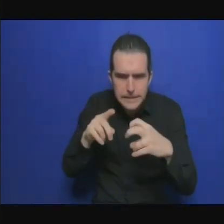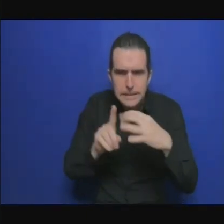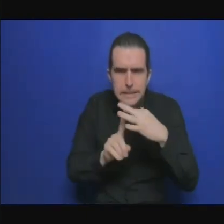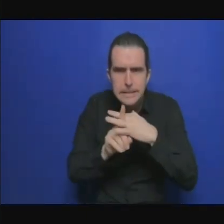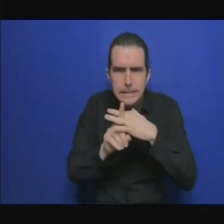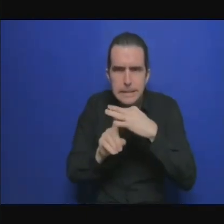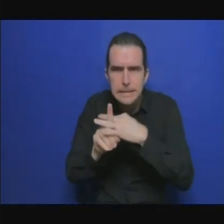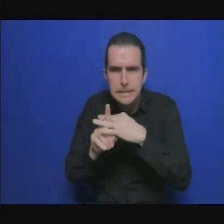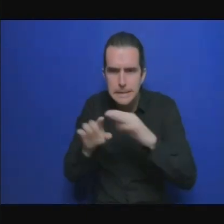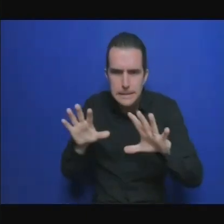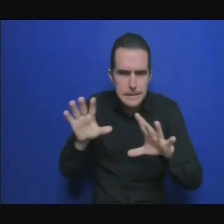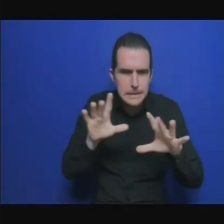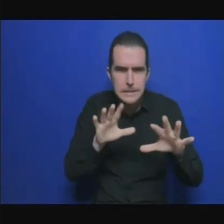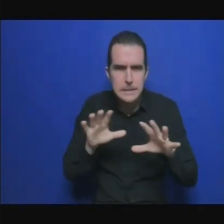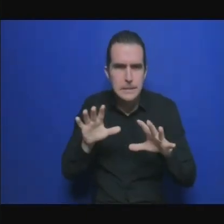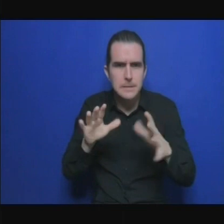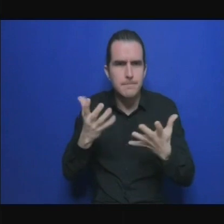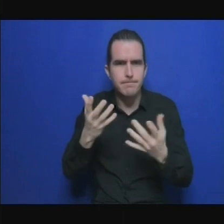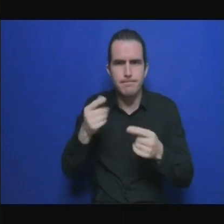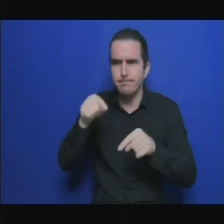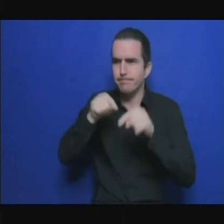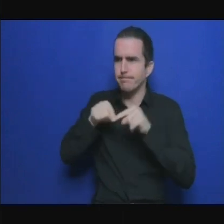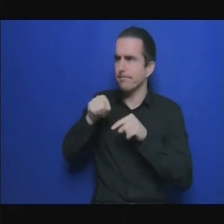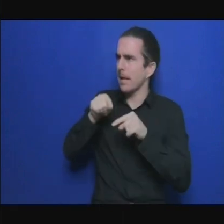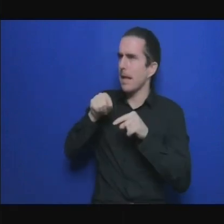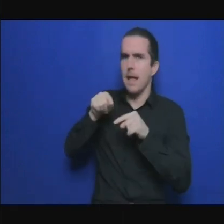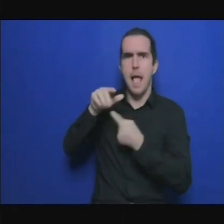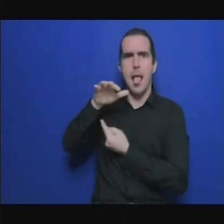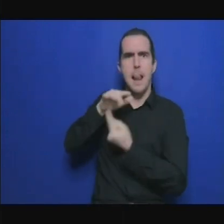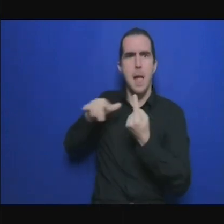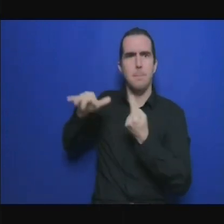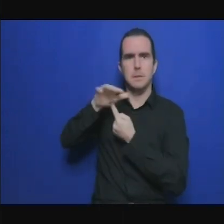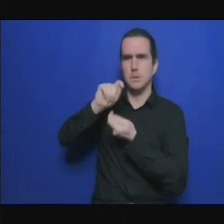pour un développement bas carbone et résident